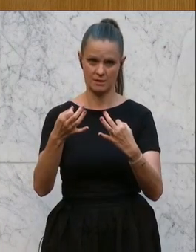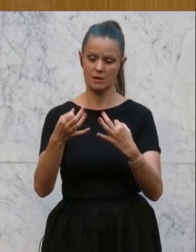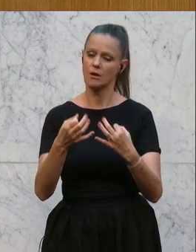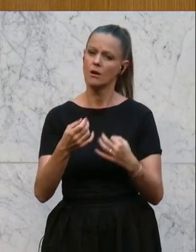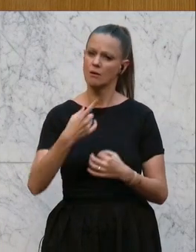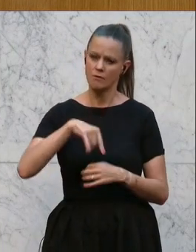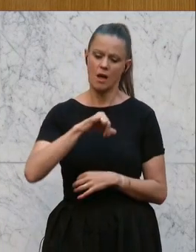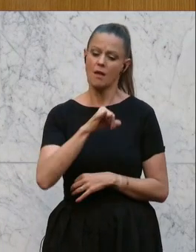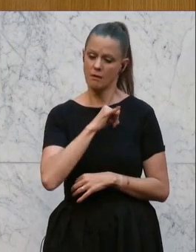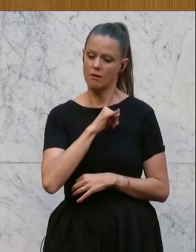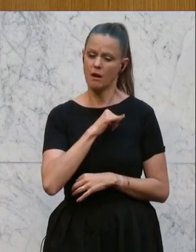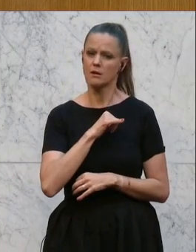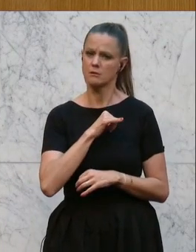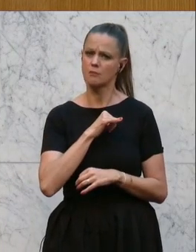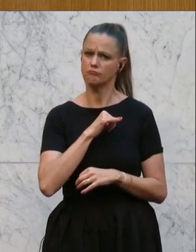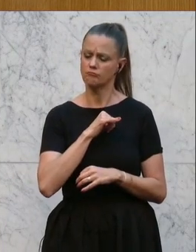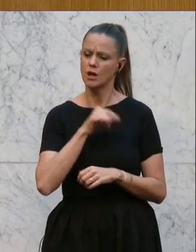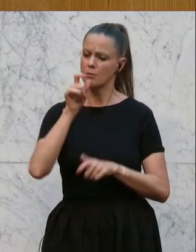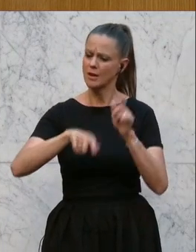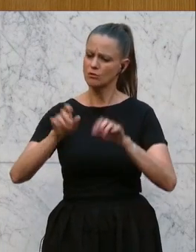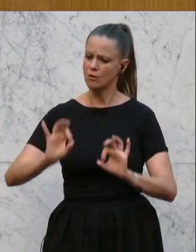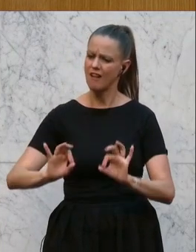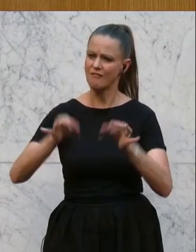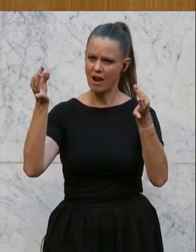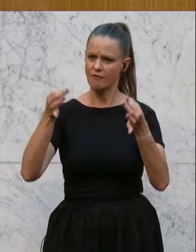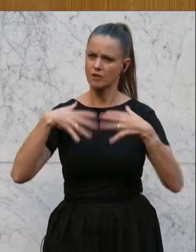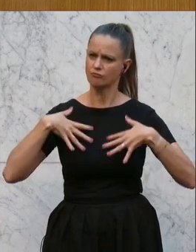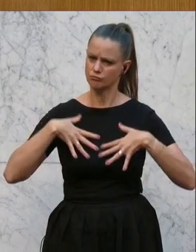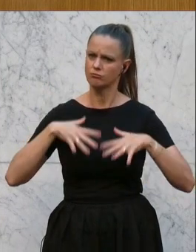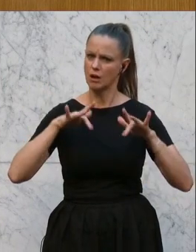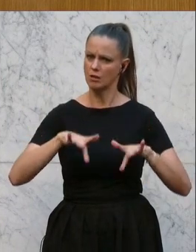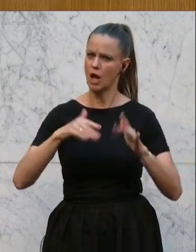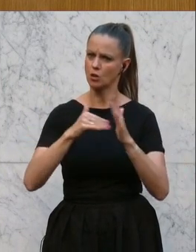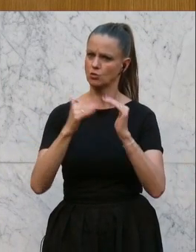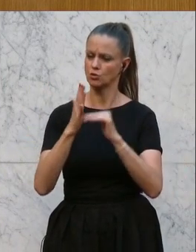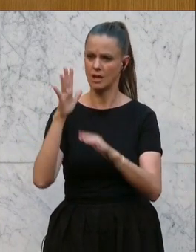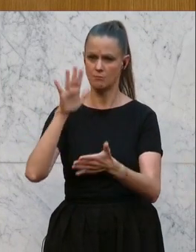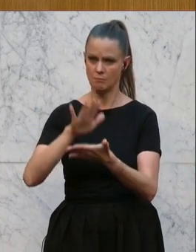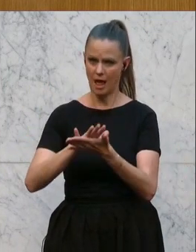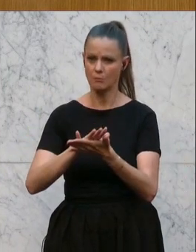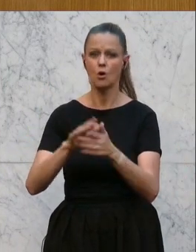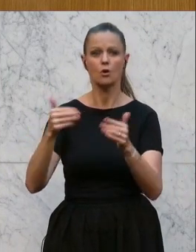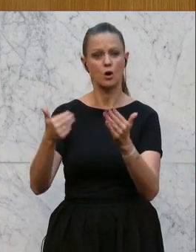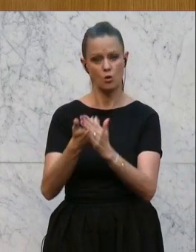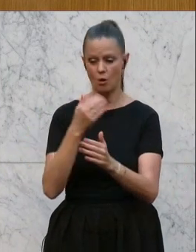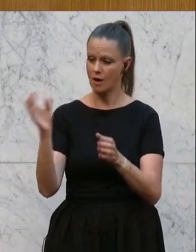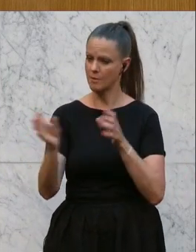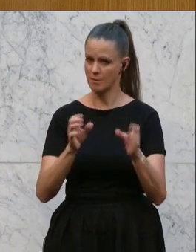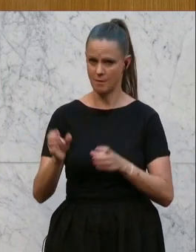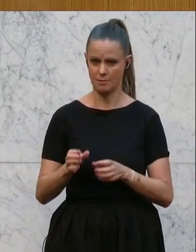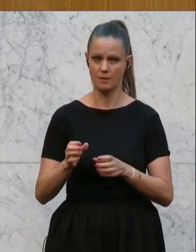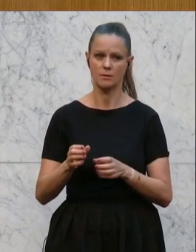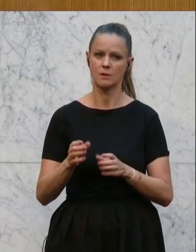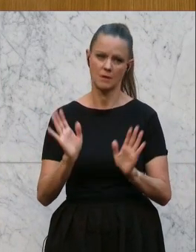Interesse, möglichst viel engagierte und qualifizierte Personen im System zu halten und neu dazu ins System zu bekommen. Ich kann hier